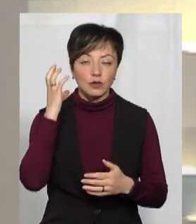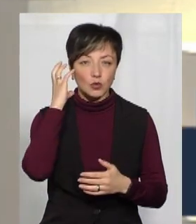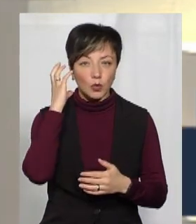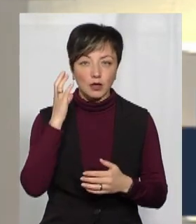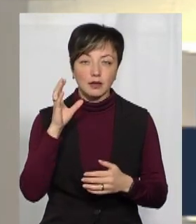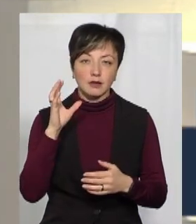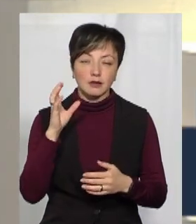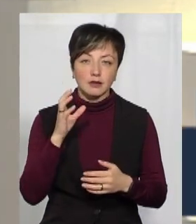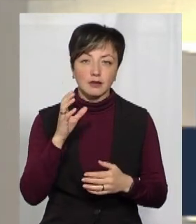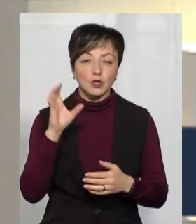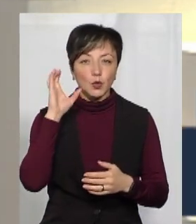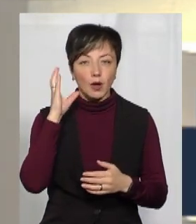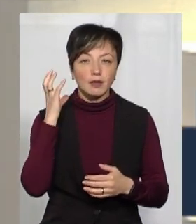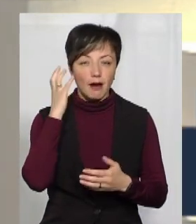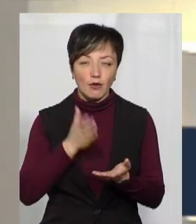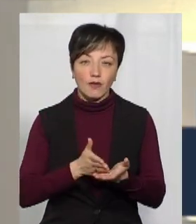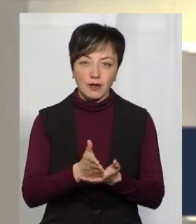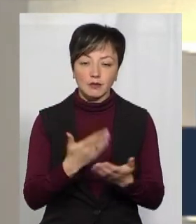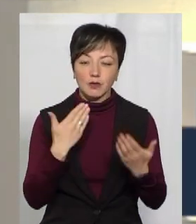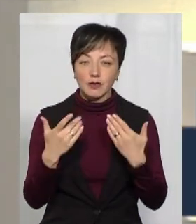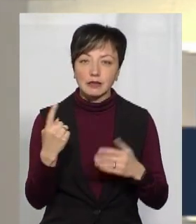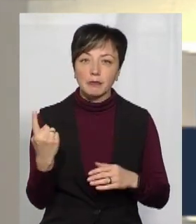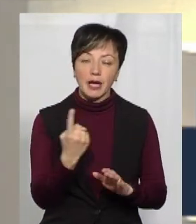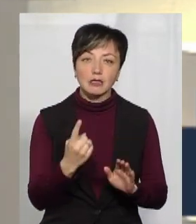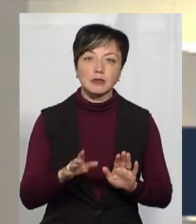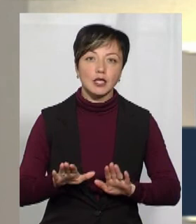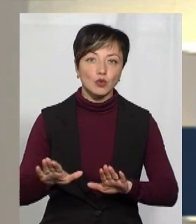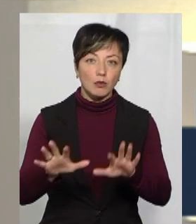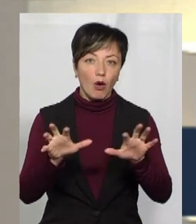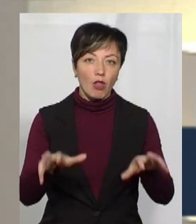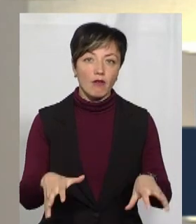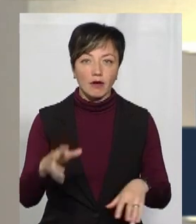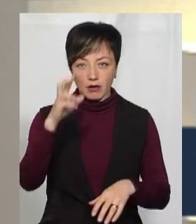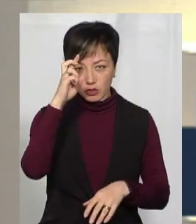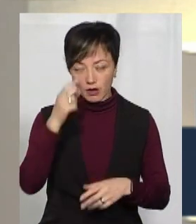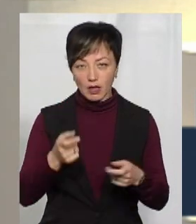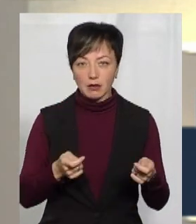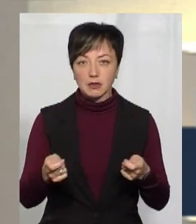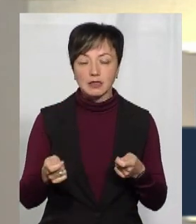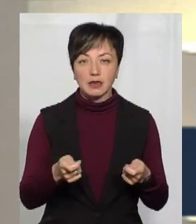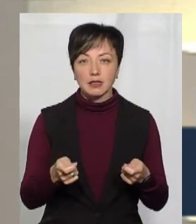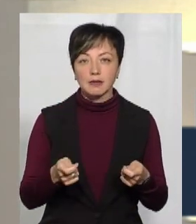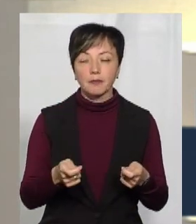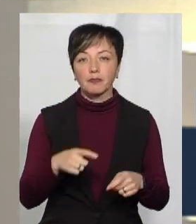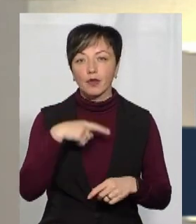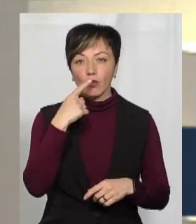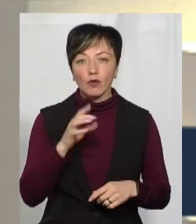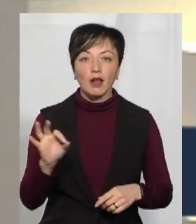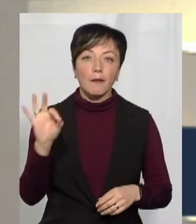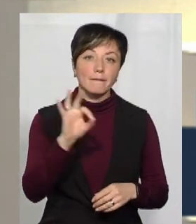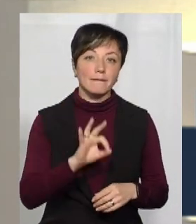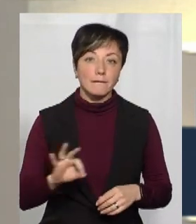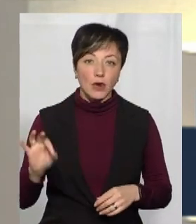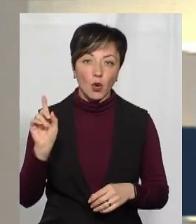радіоверсію теми днями. Спілкувалися сьогодні із першим заступником голови Хмельницької обласної державної адміністрації Романом Примушем. Говорили про те,